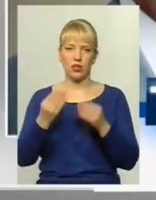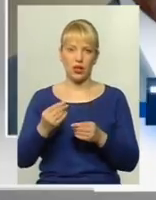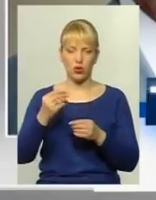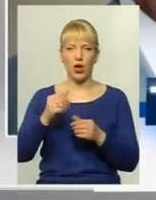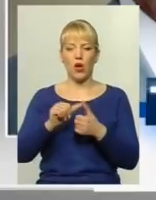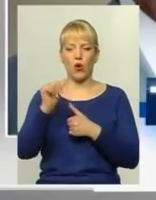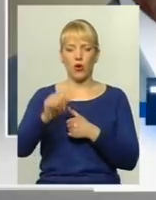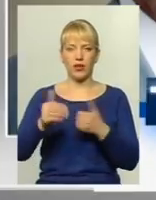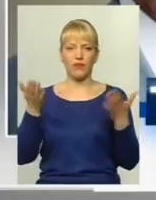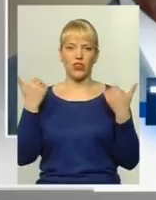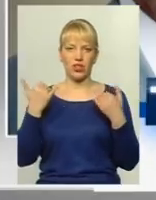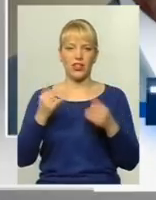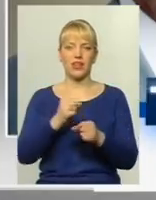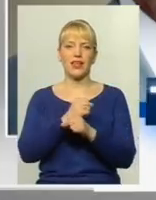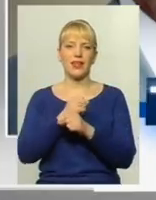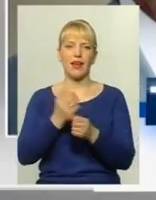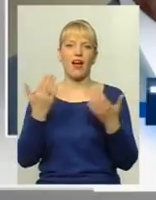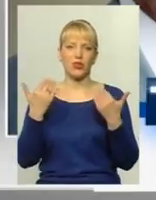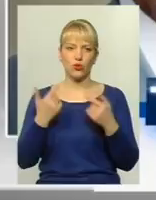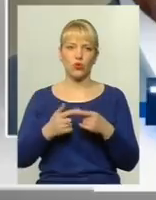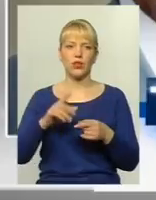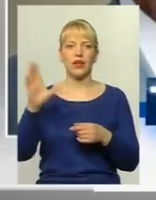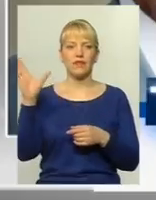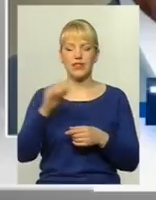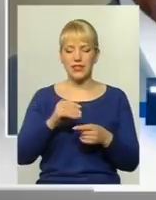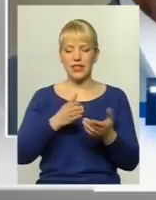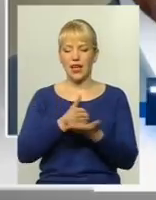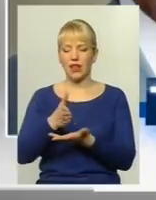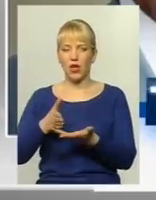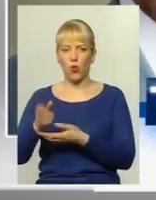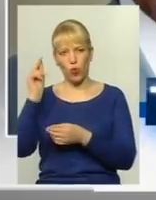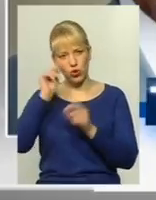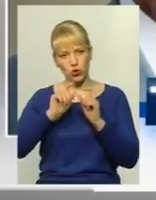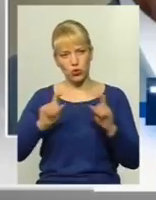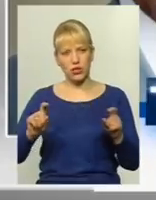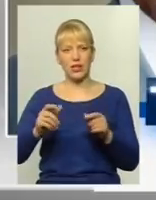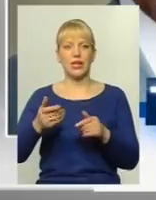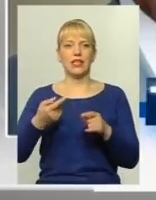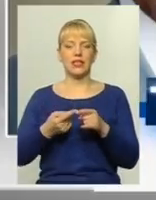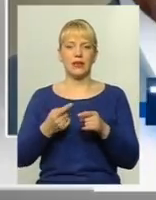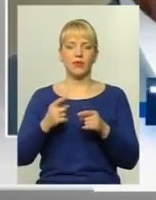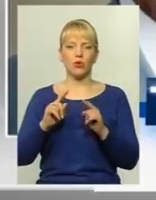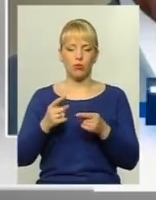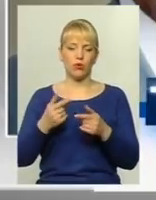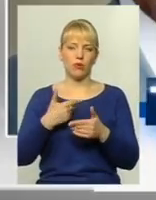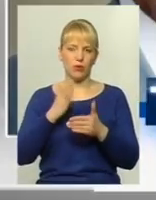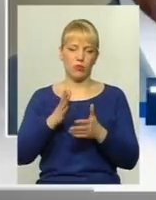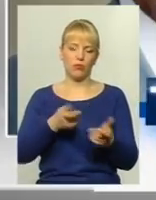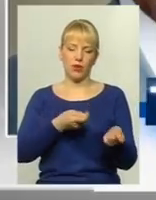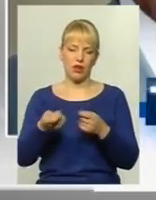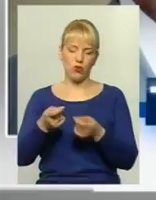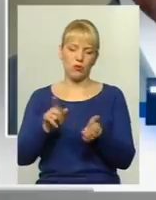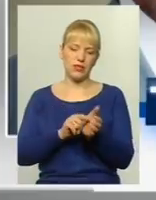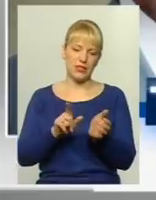вихідних і канікул, всі категорії школярів. Тому ми все рівно перевозимо пільгові категорії людей і пенсіонерів,